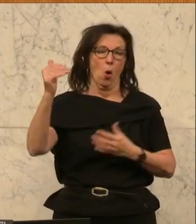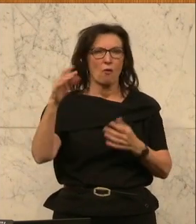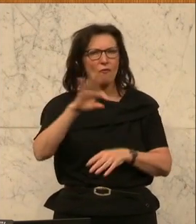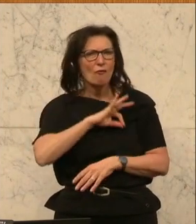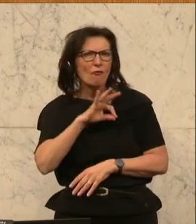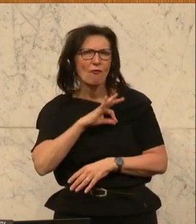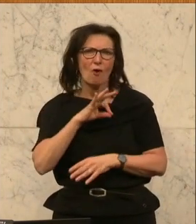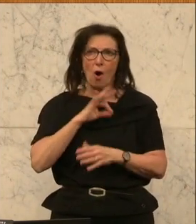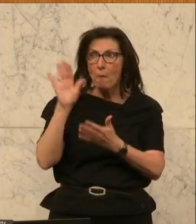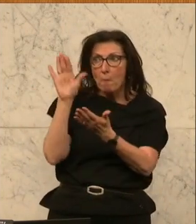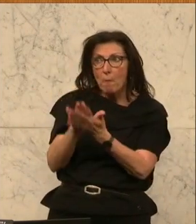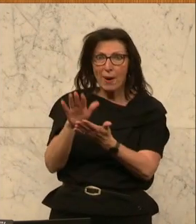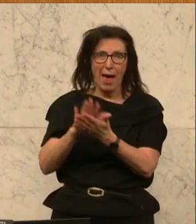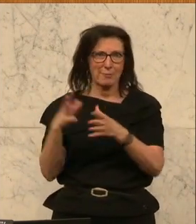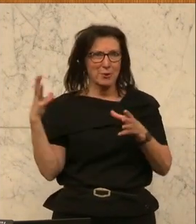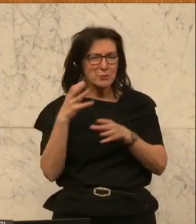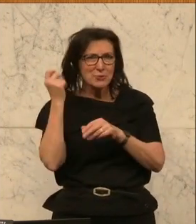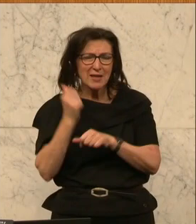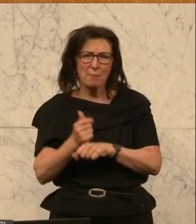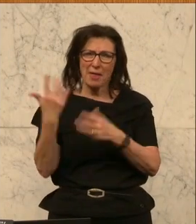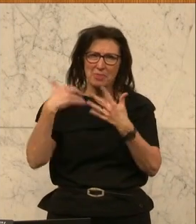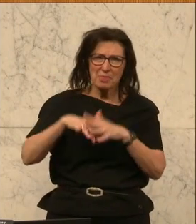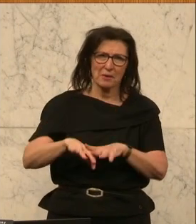Zusammenhalt und die Integration in unseren Schulen.